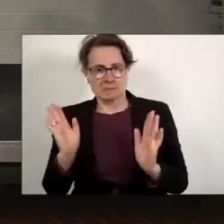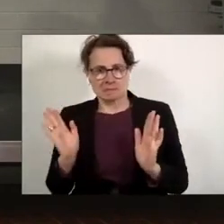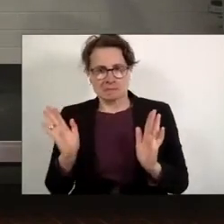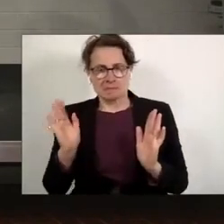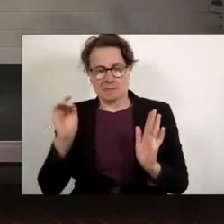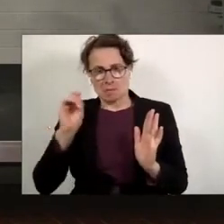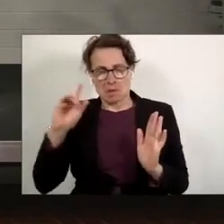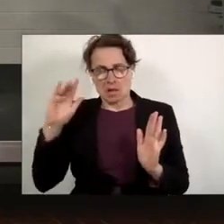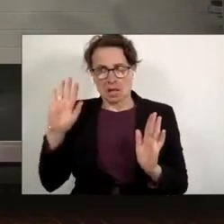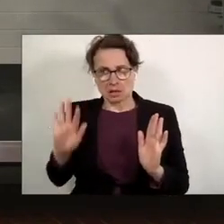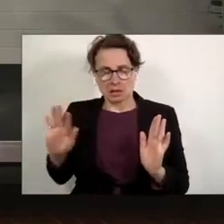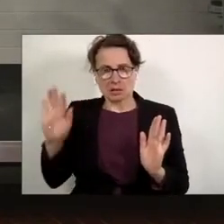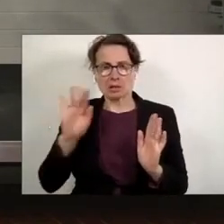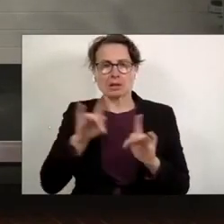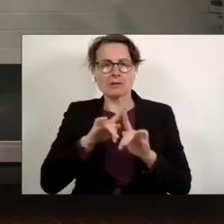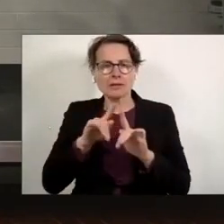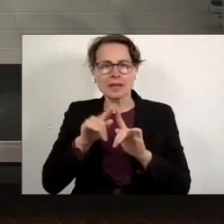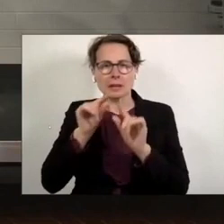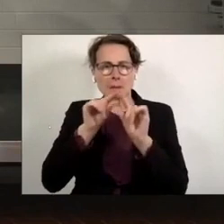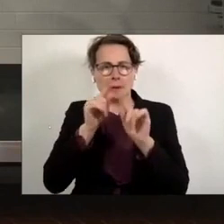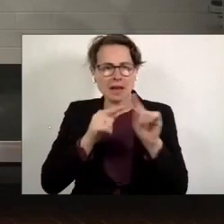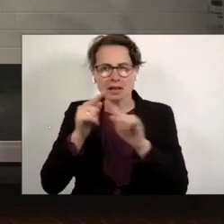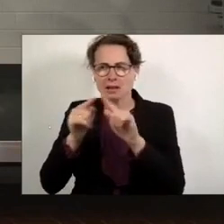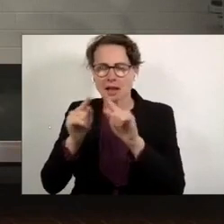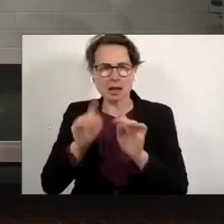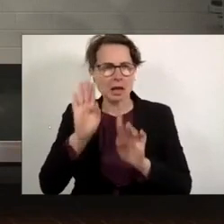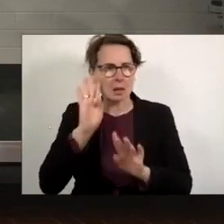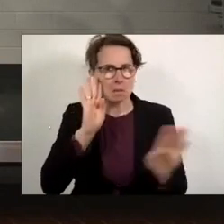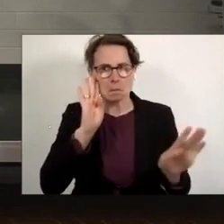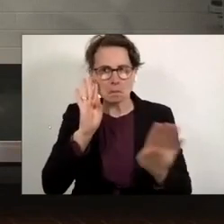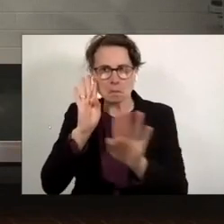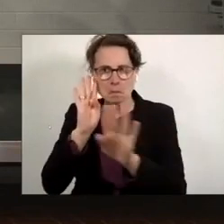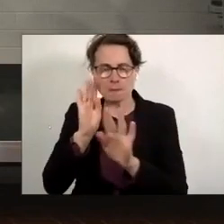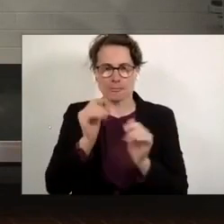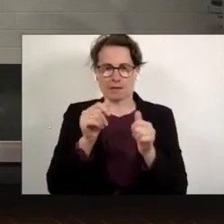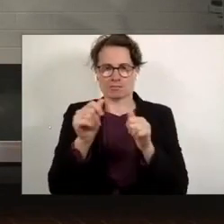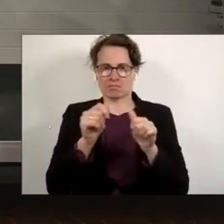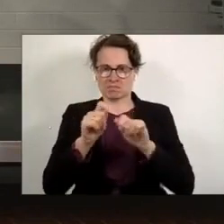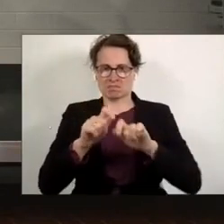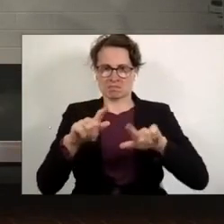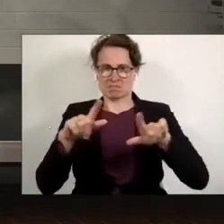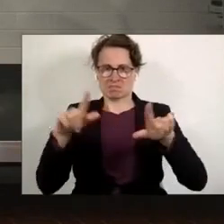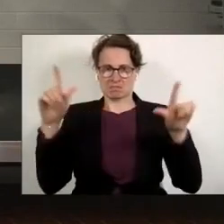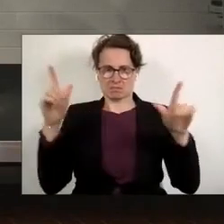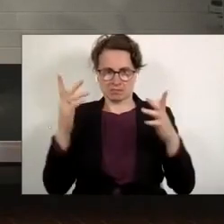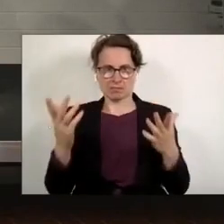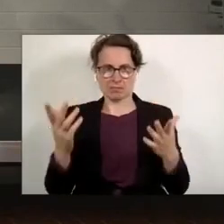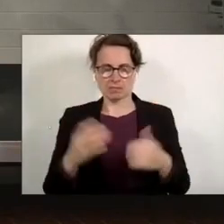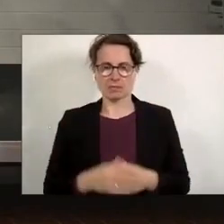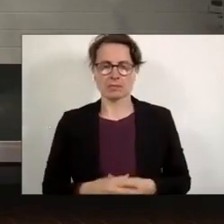die wir wie ein Mosaik selbst zusammenfügen mussten, wenn wir mit Fragen über unsere Väter konfrontiert wurden.